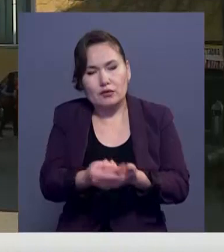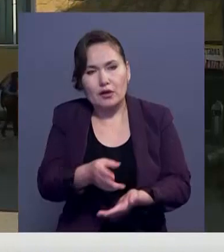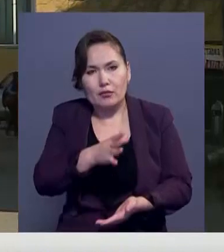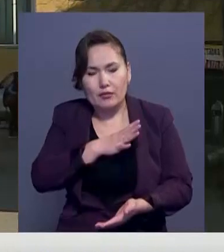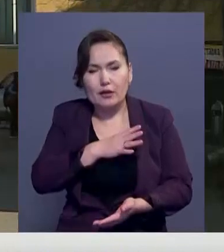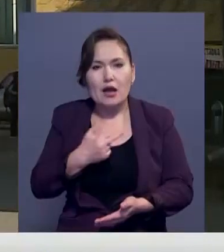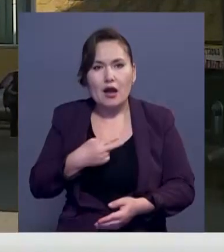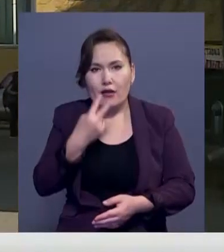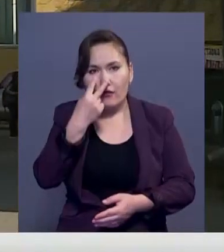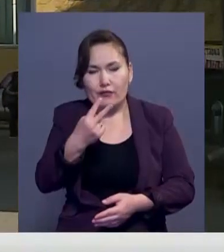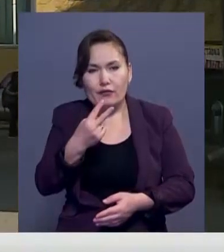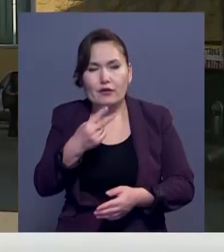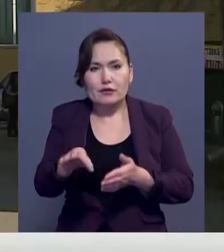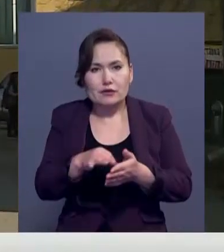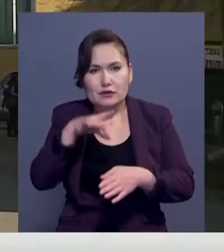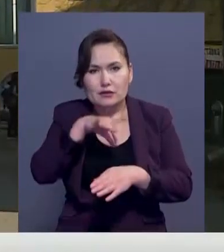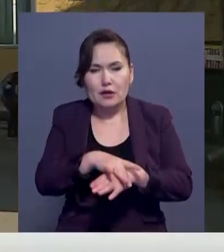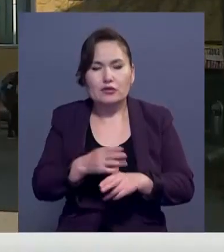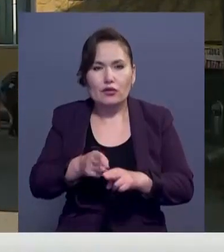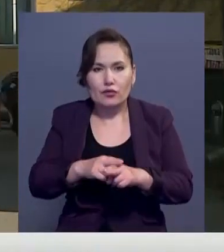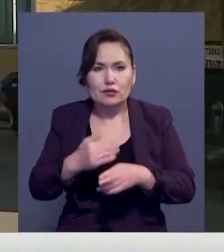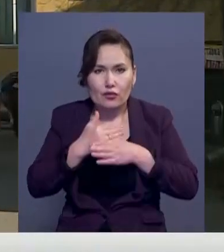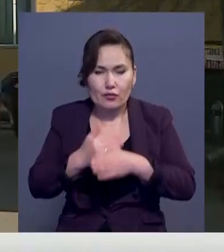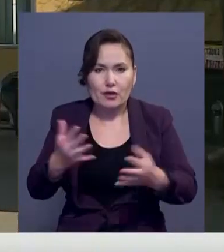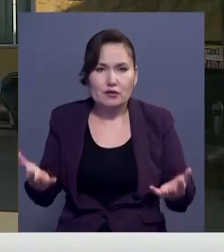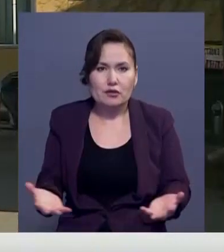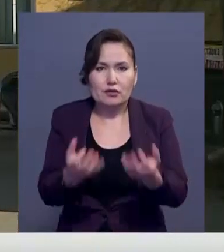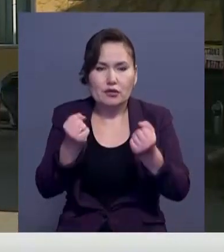істерді жасап, сол кісі көмек іскен болатын.